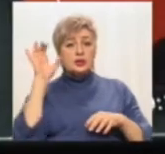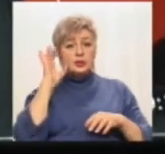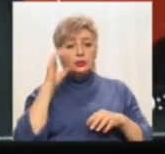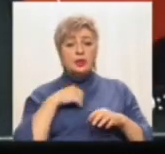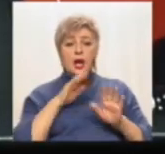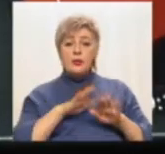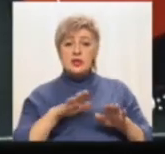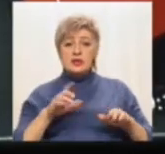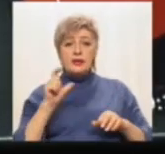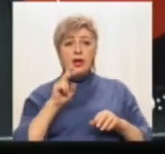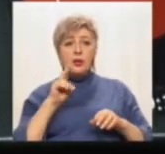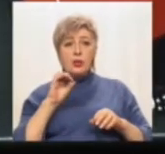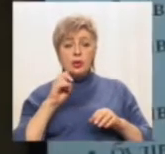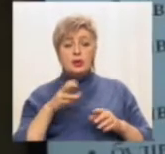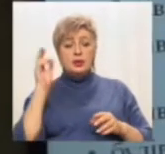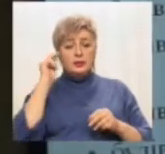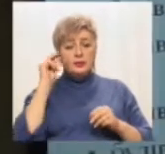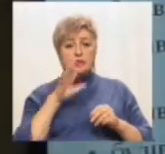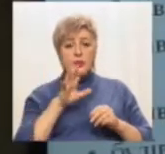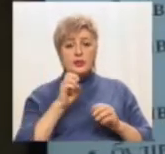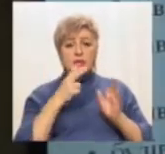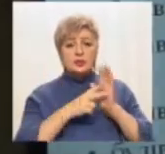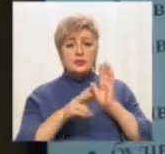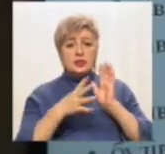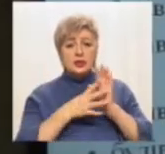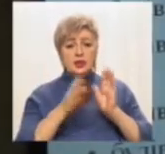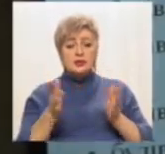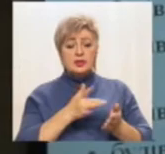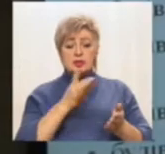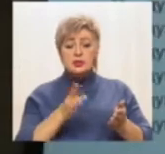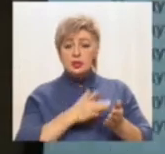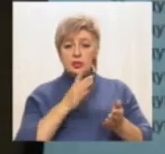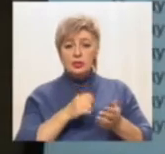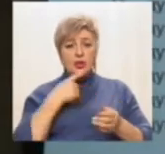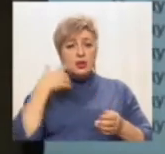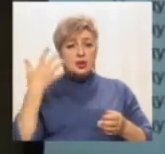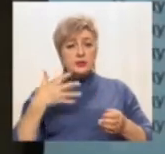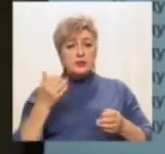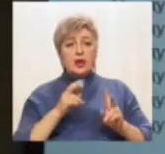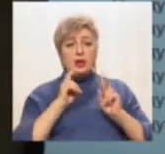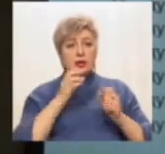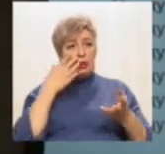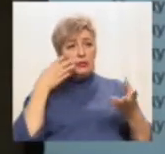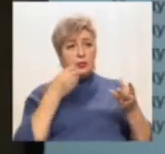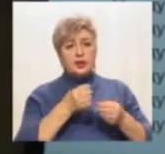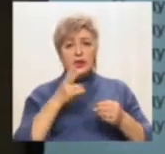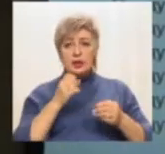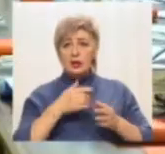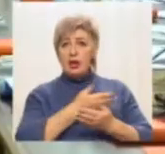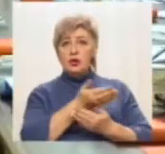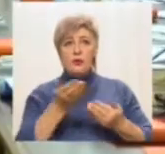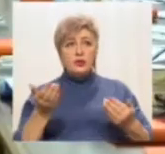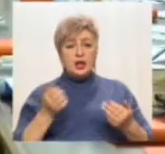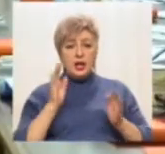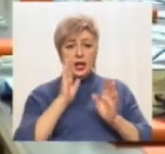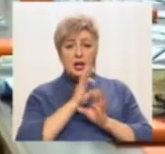екологи вивчили 579 сторінок звіту про те, як вплине нове виробництво надовкілля та містян, і знайшли неточності та